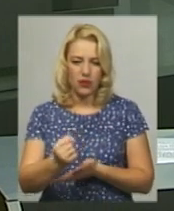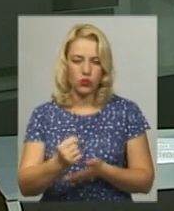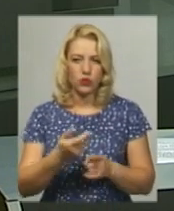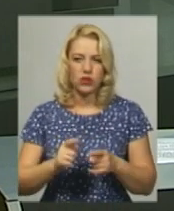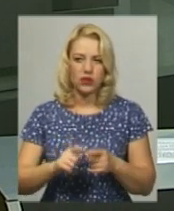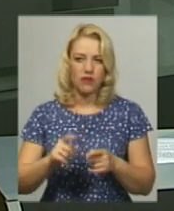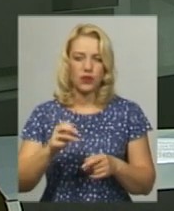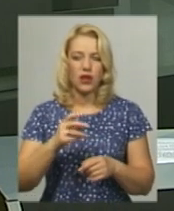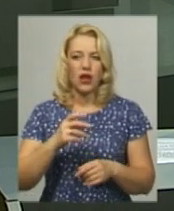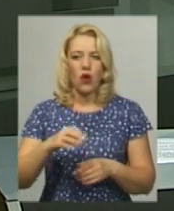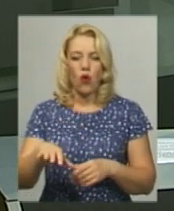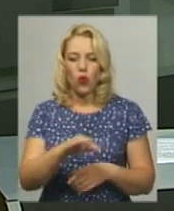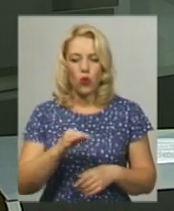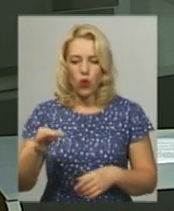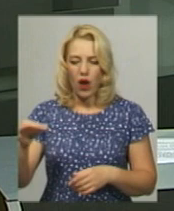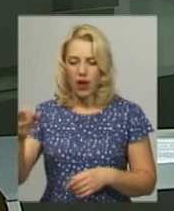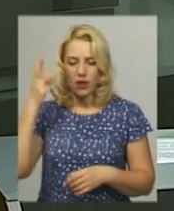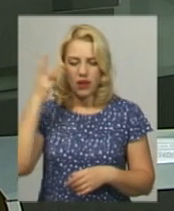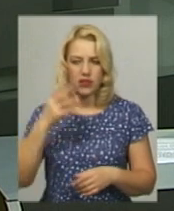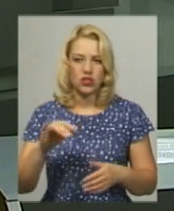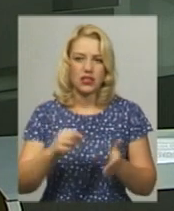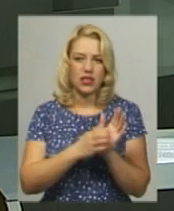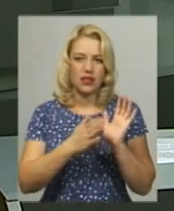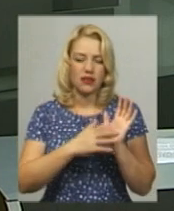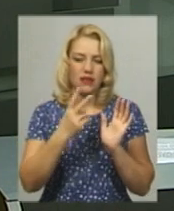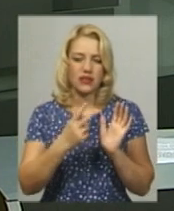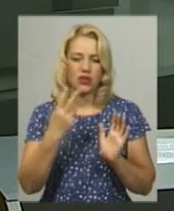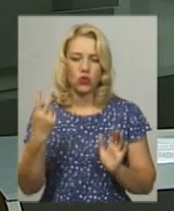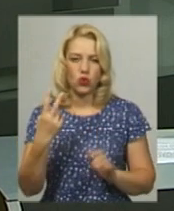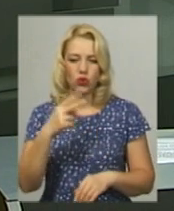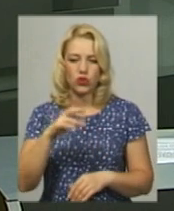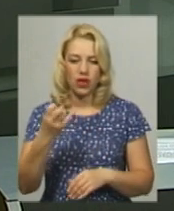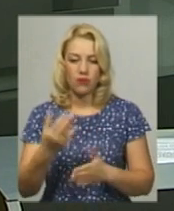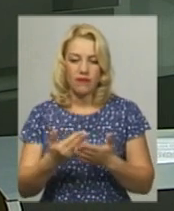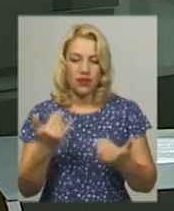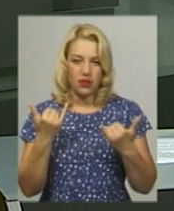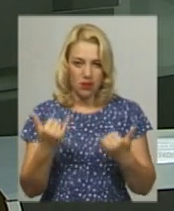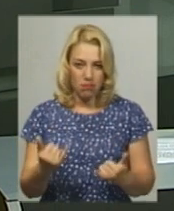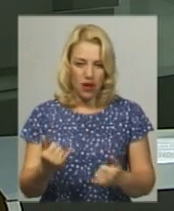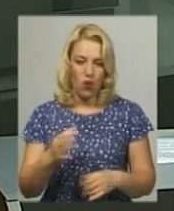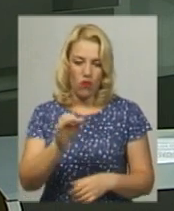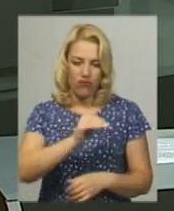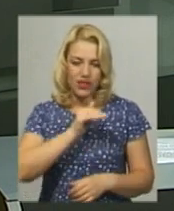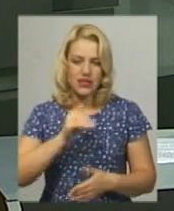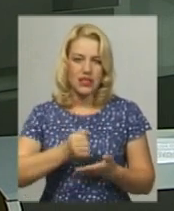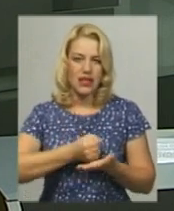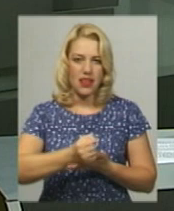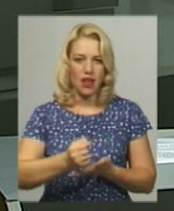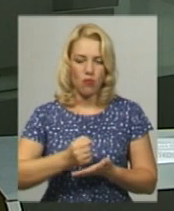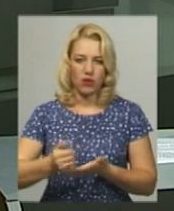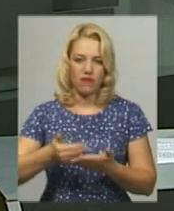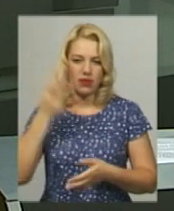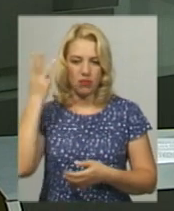Центральна виборча комісія у суботу 22 червня. Відтепер офіційних кандидатів у депутати Верховної Ради від області –